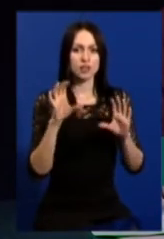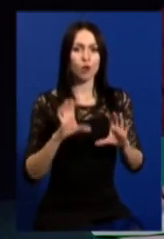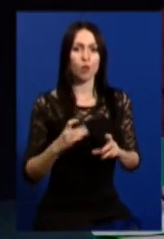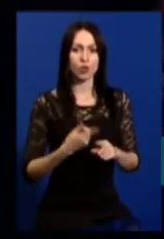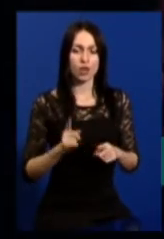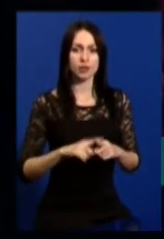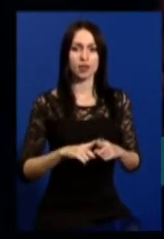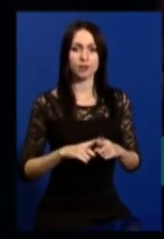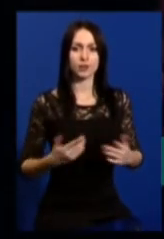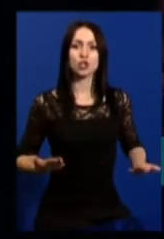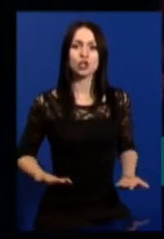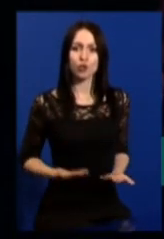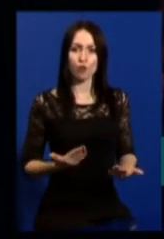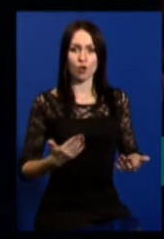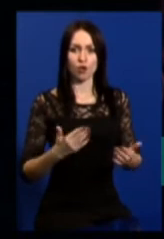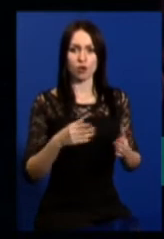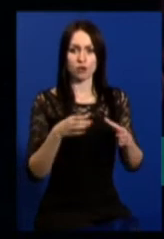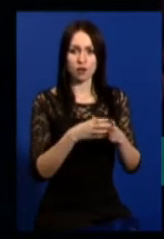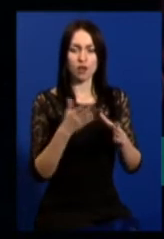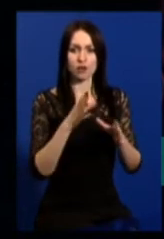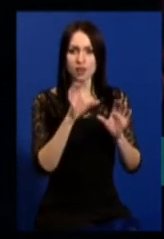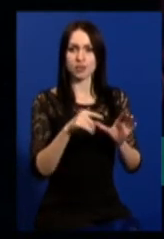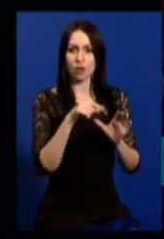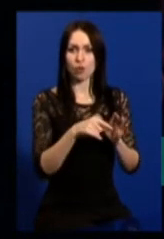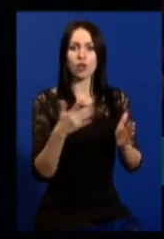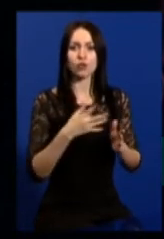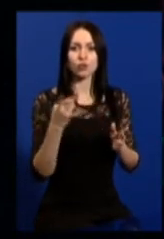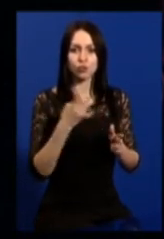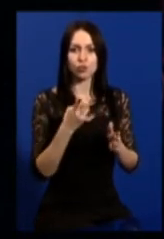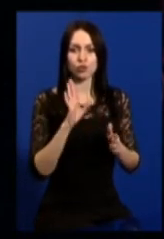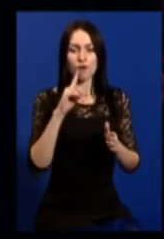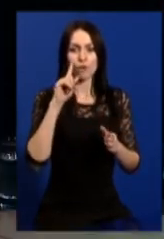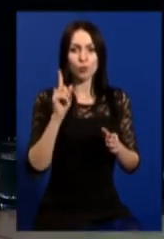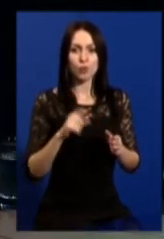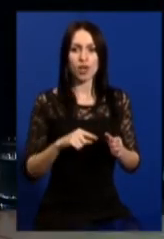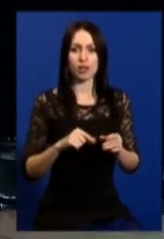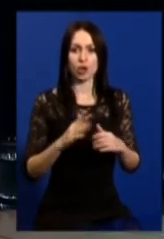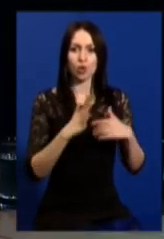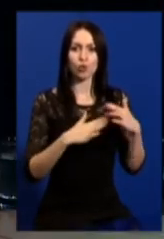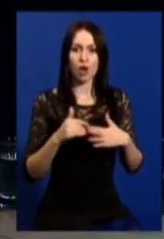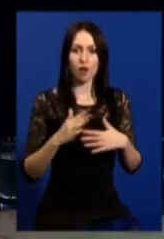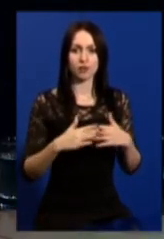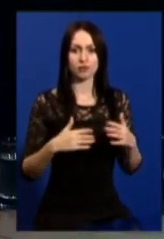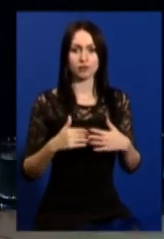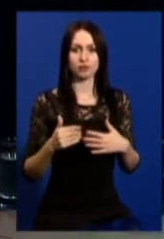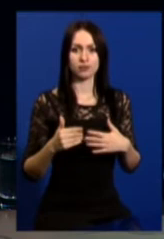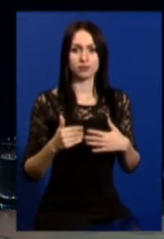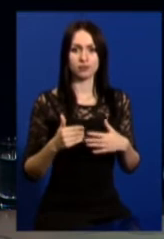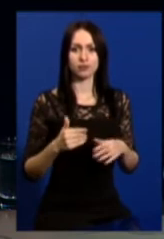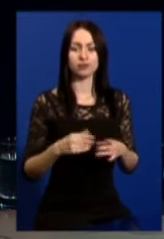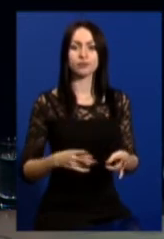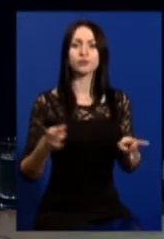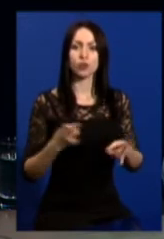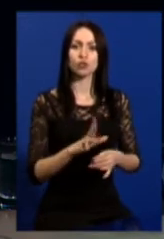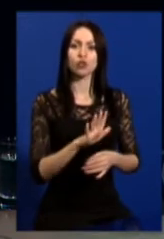живий організм, який треба в умілих руках, повинен